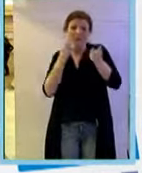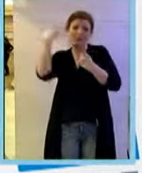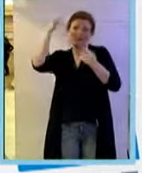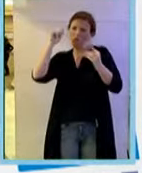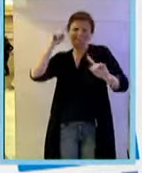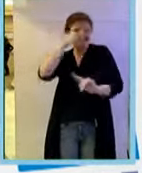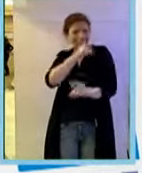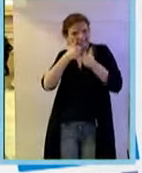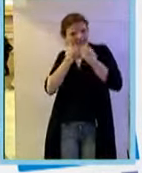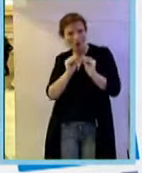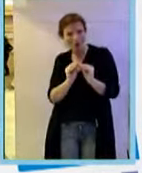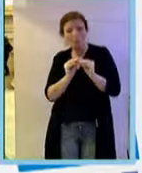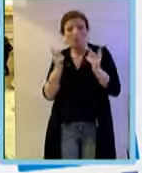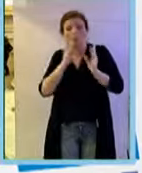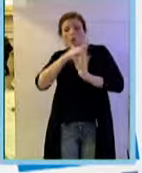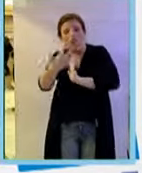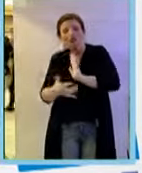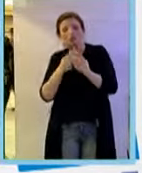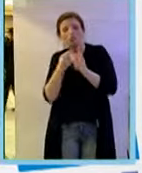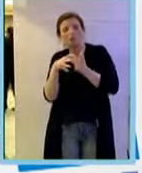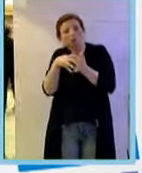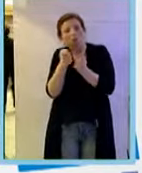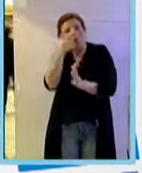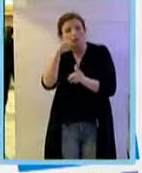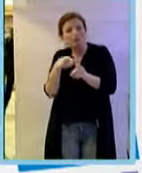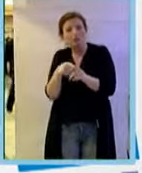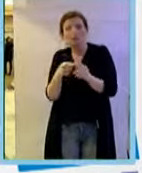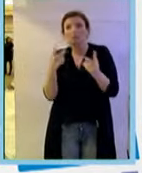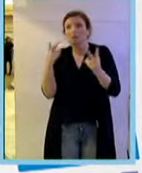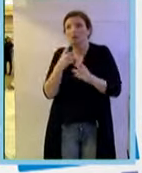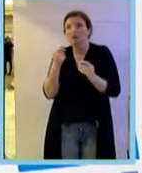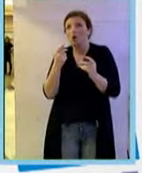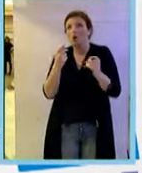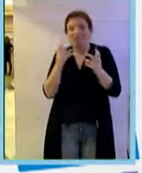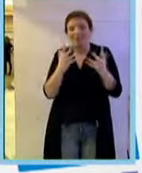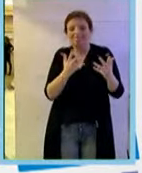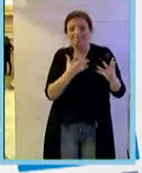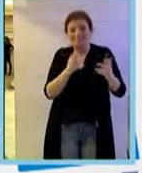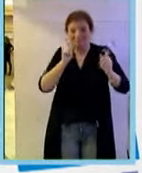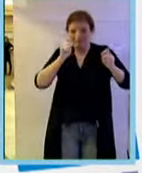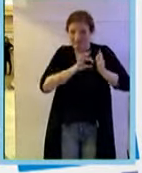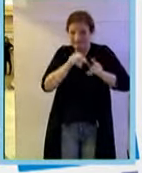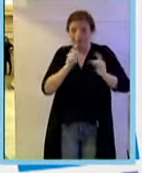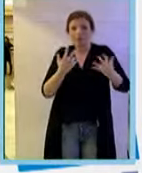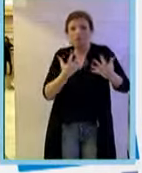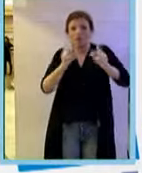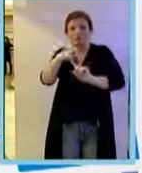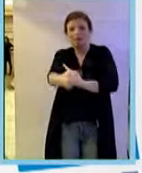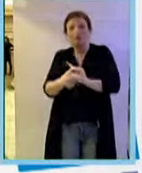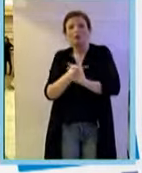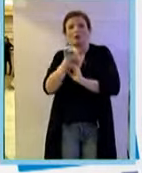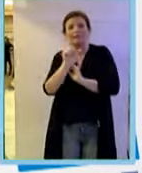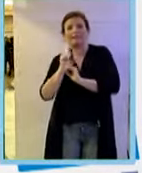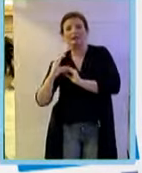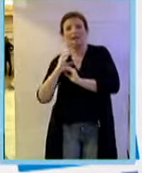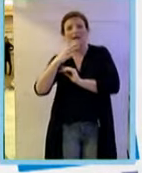Un altro contributo fondamentale è stato realizzato, meno di un decennio doppio, da Isaac Michelson,